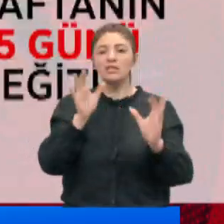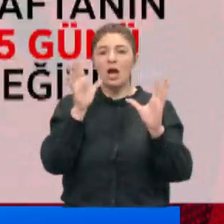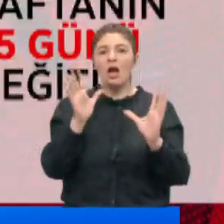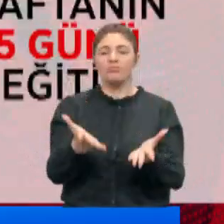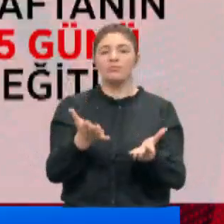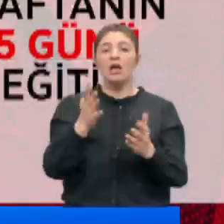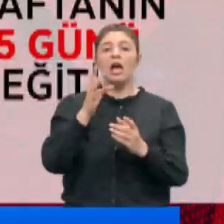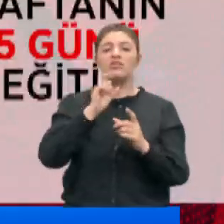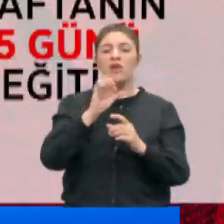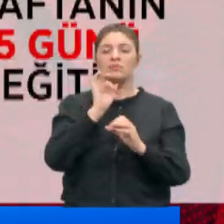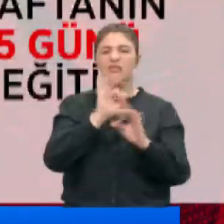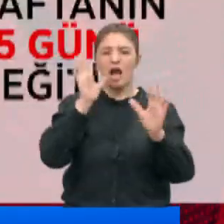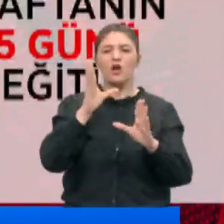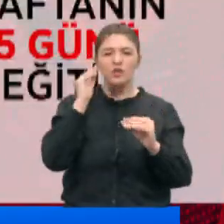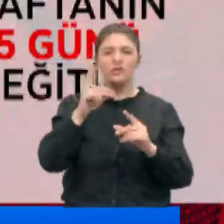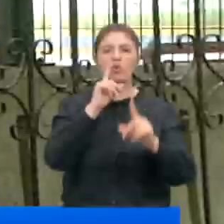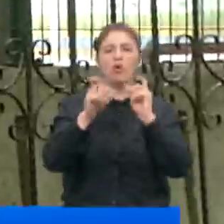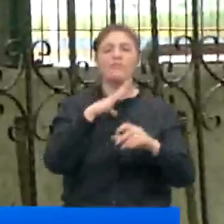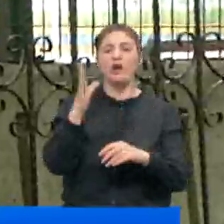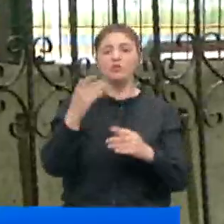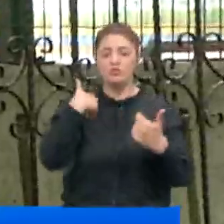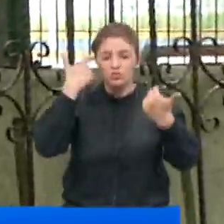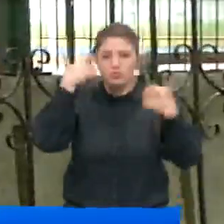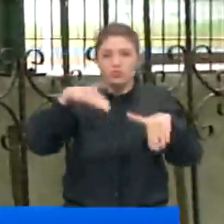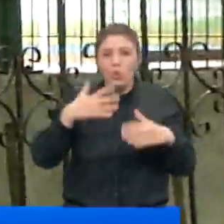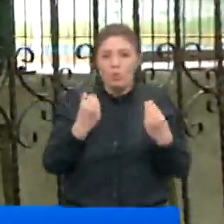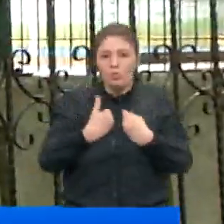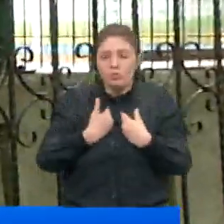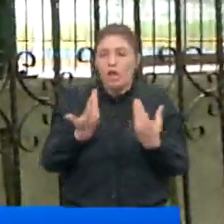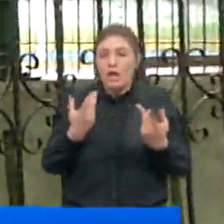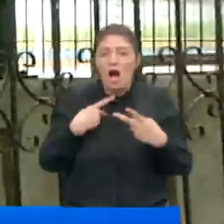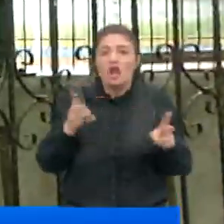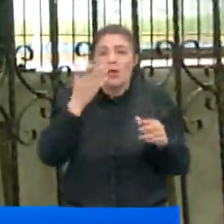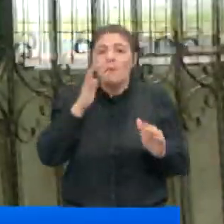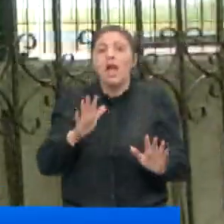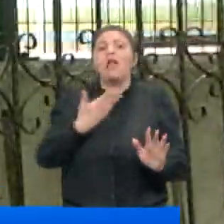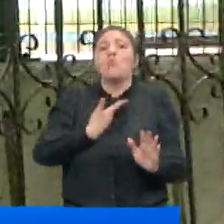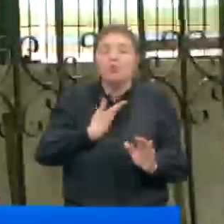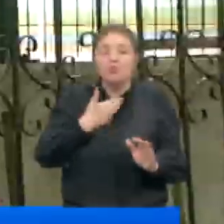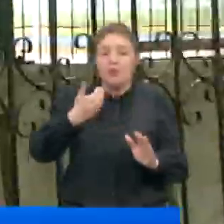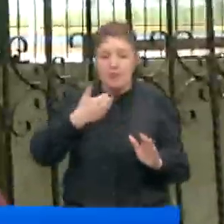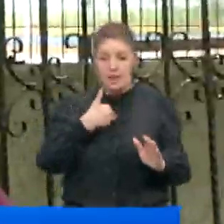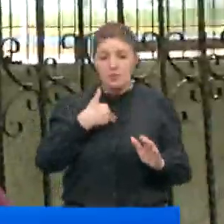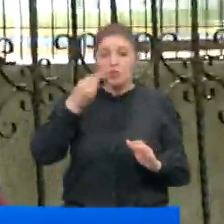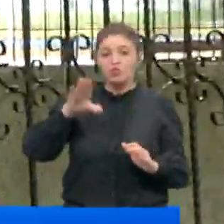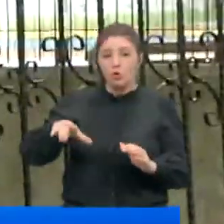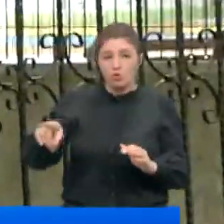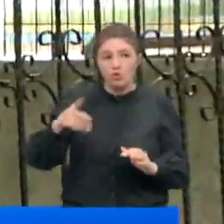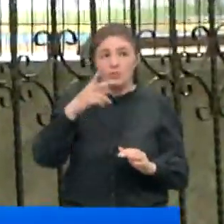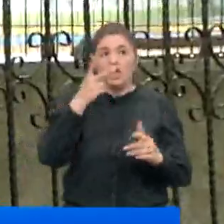yakalandı. Cevapsız kalan birçok soru vardı. Şok oldum ben. Yani açılacağını beklemiyordum. Bir de benim çocuğum